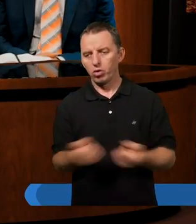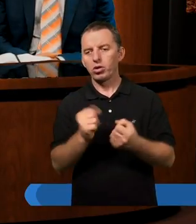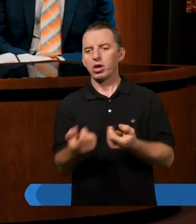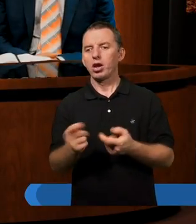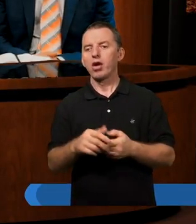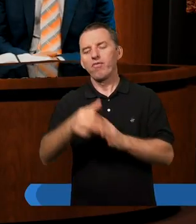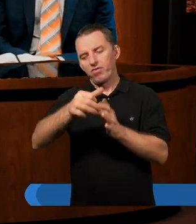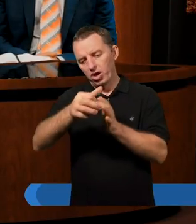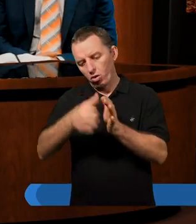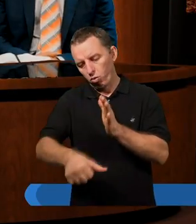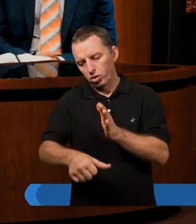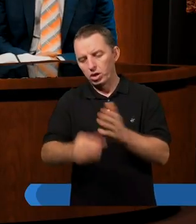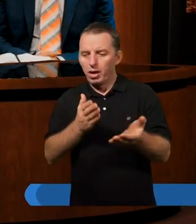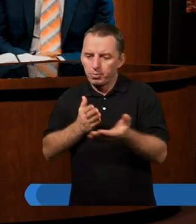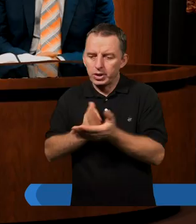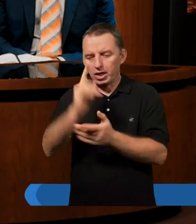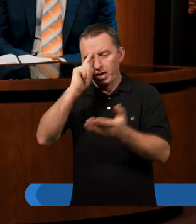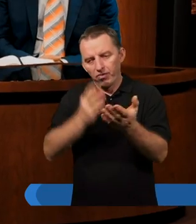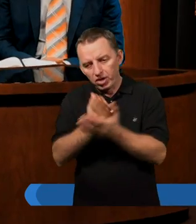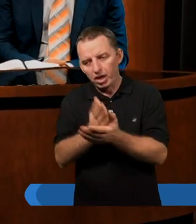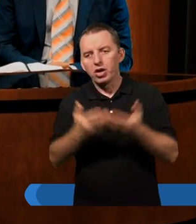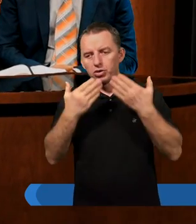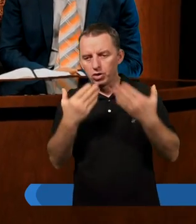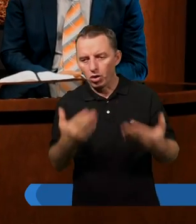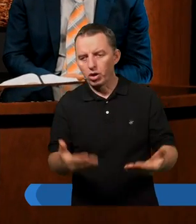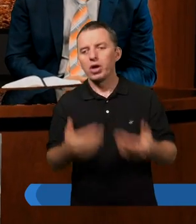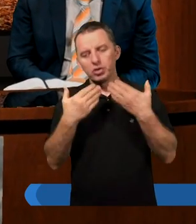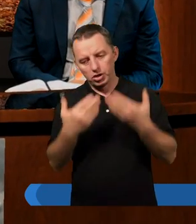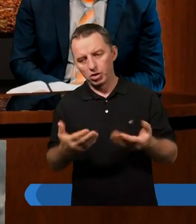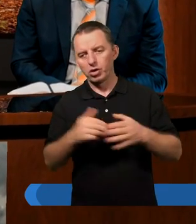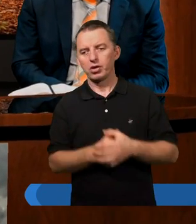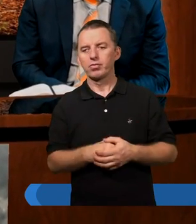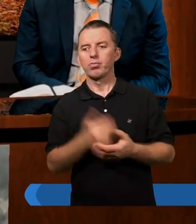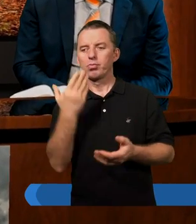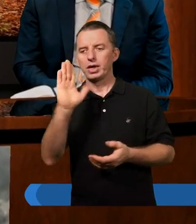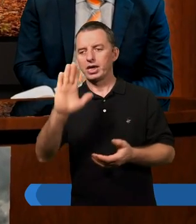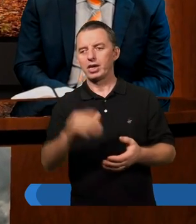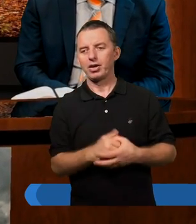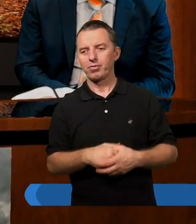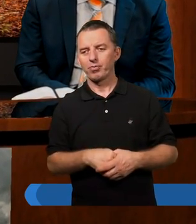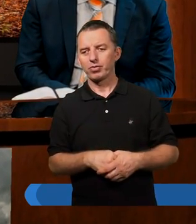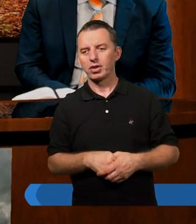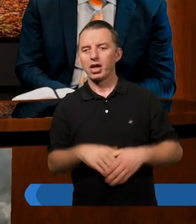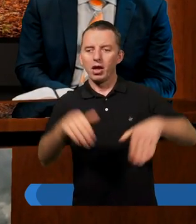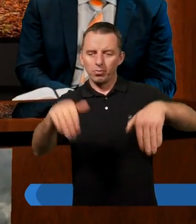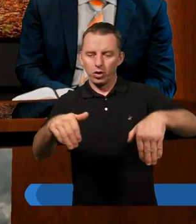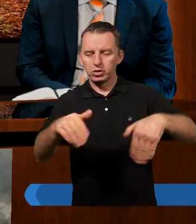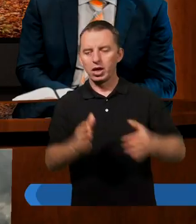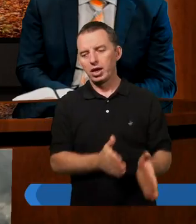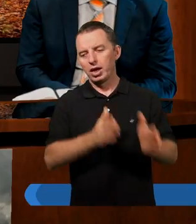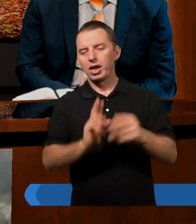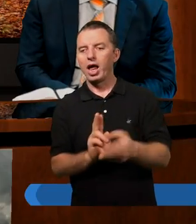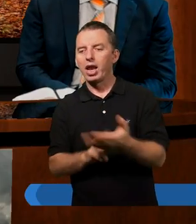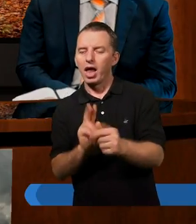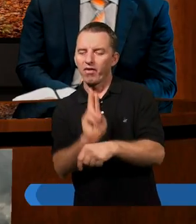Wyłącznie przez wiarę. Dziękuję. Dziękuję bardzo. No może na wstępie